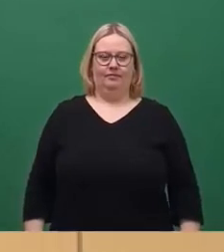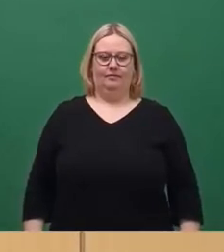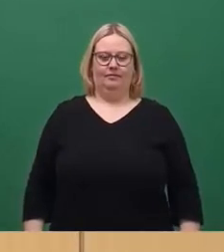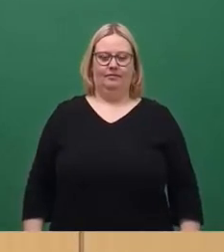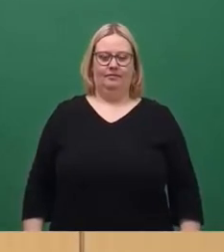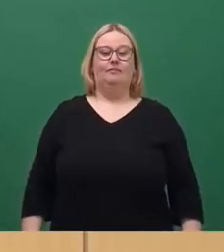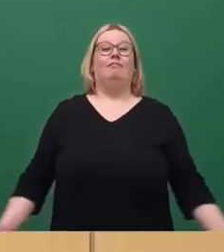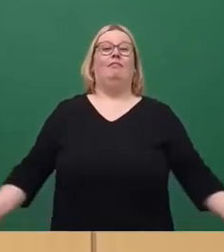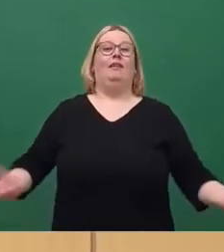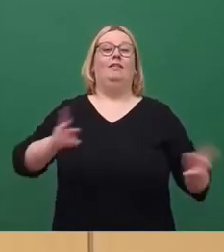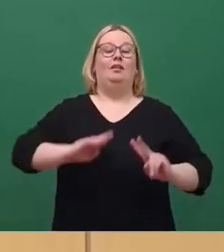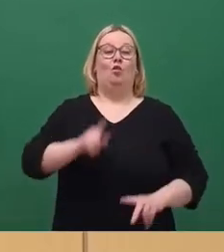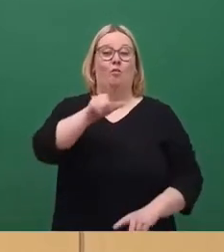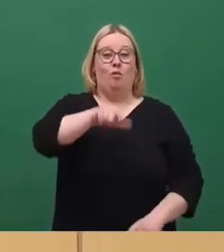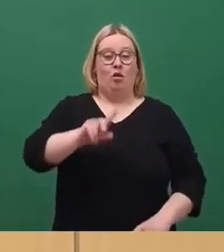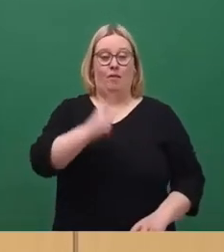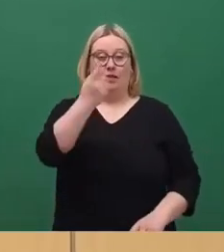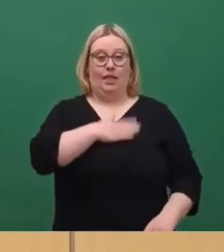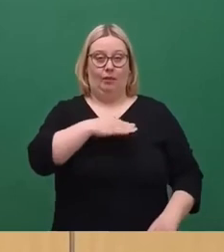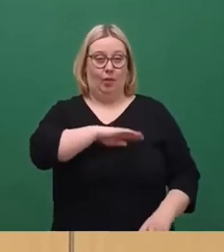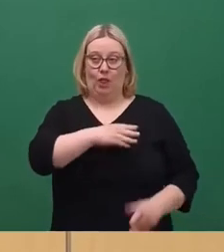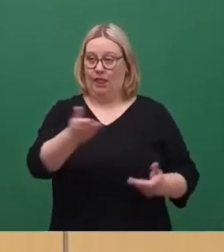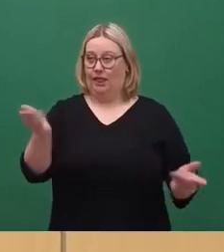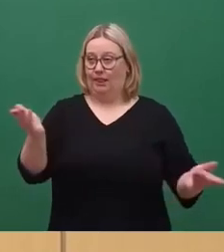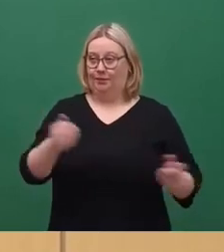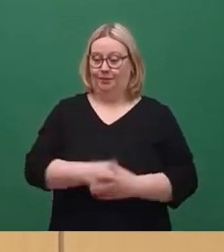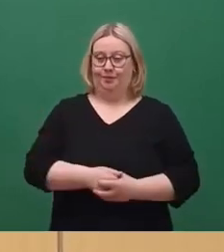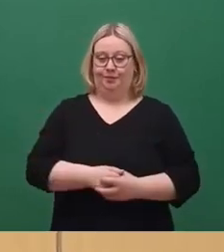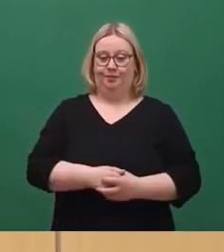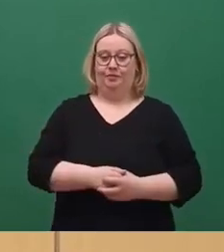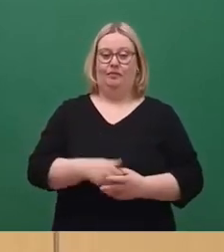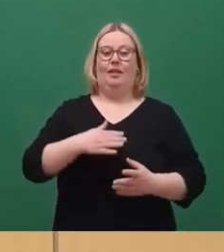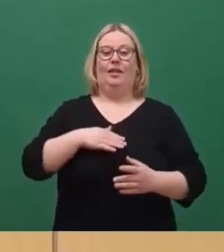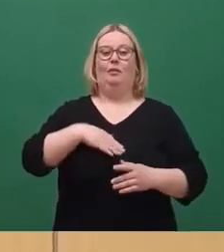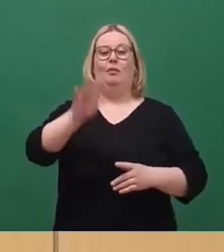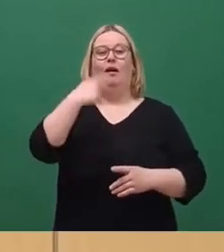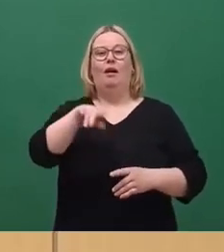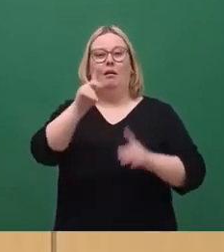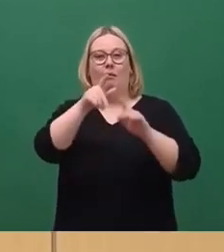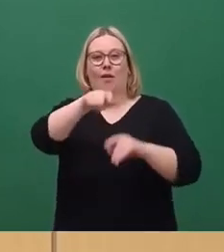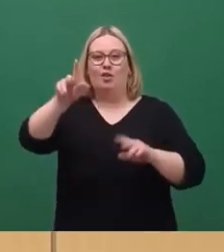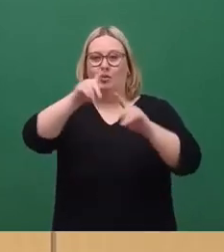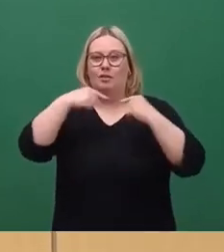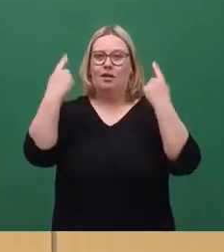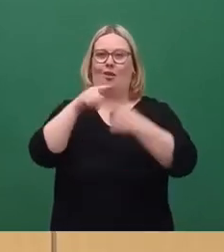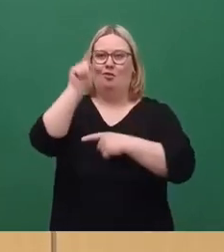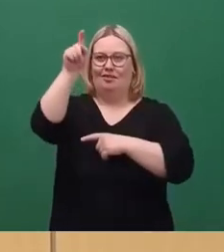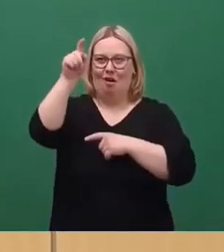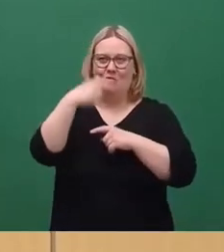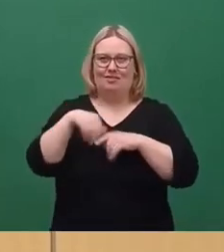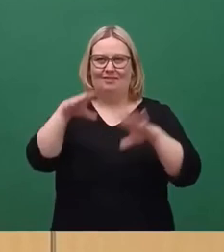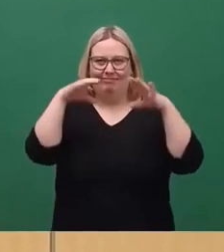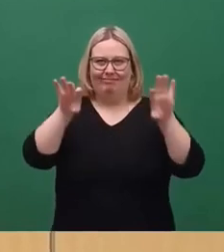Sehr geehrter Herr Oberbürgermeister, liebe Kolleginnen und Kollegen, liebe Menschen im Saal und draußen im